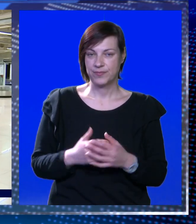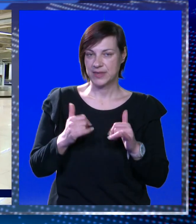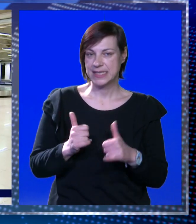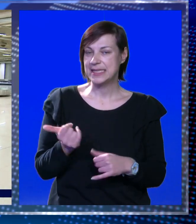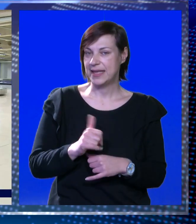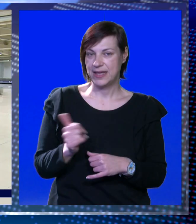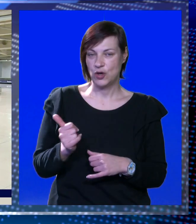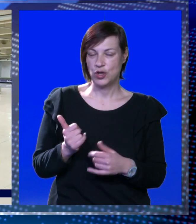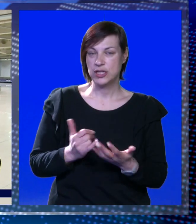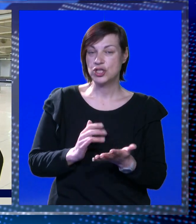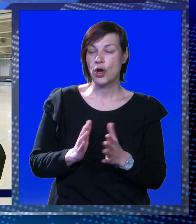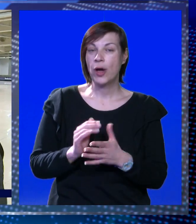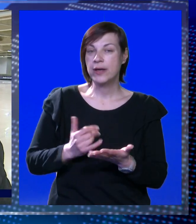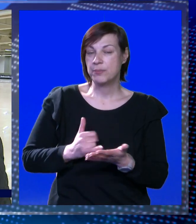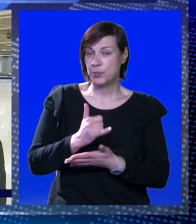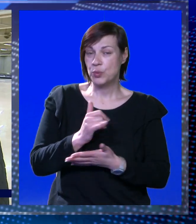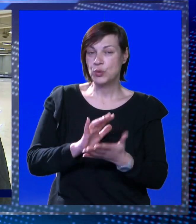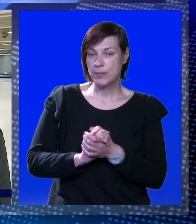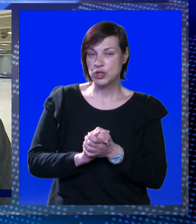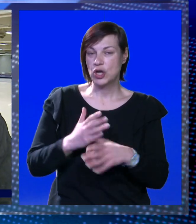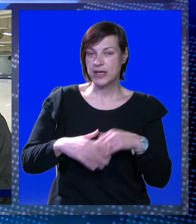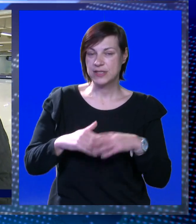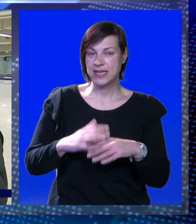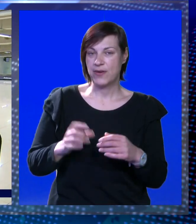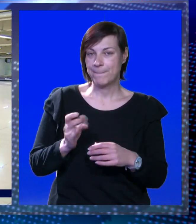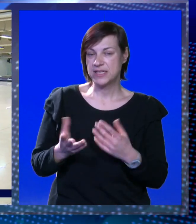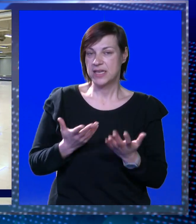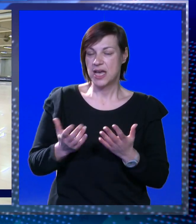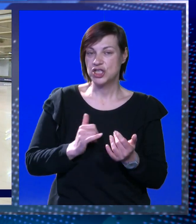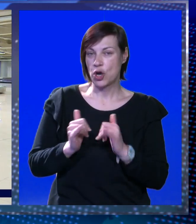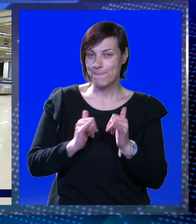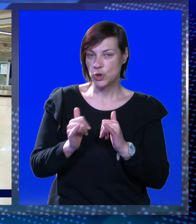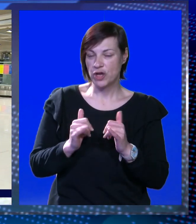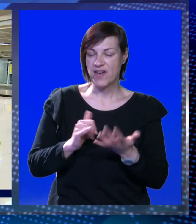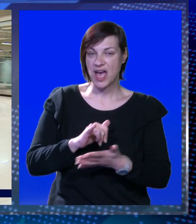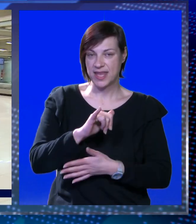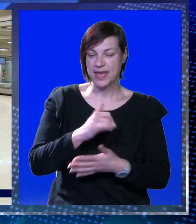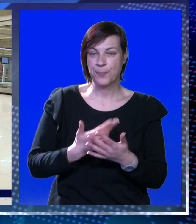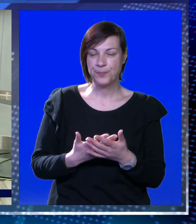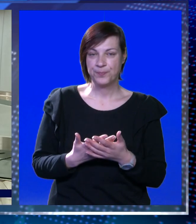Sad je odlično. Putujem s kolegom i jako smo zadovoljni brzinom i načinom putovanja.